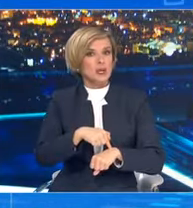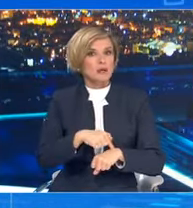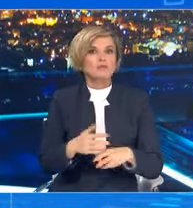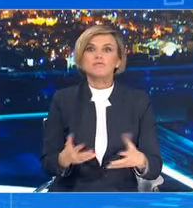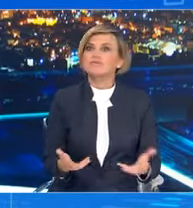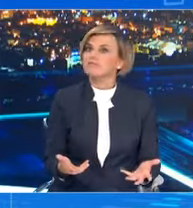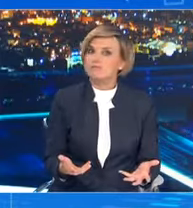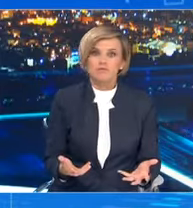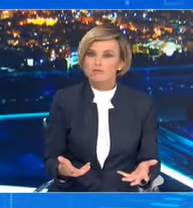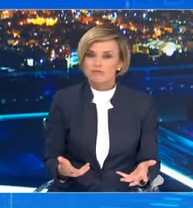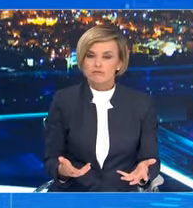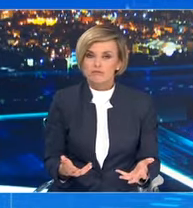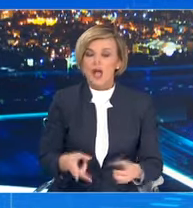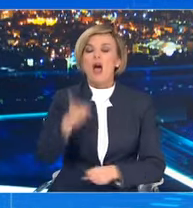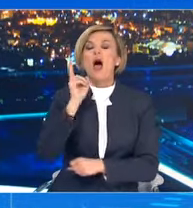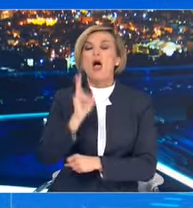μπορεί να είναι